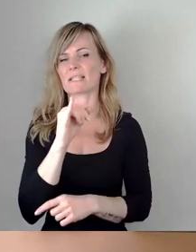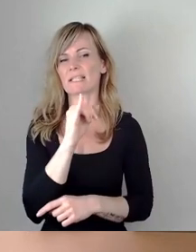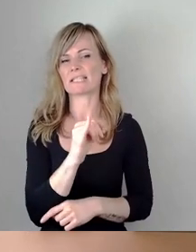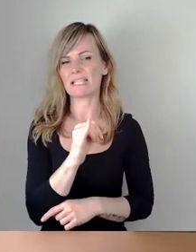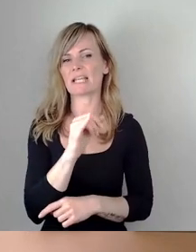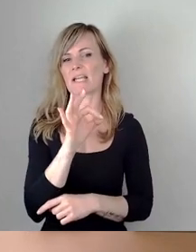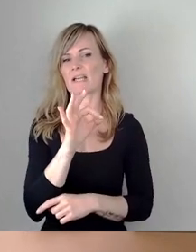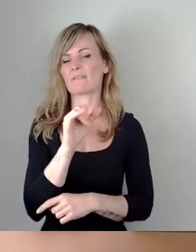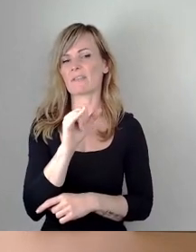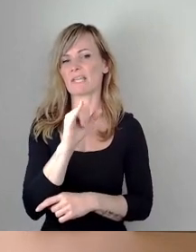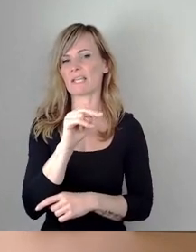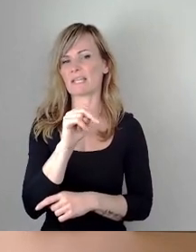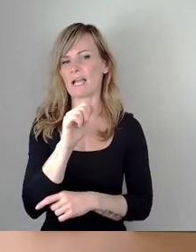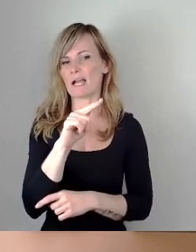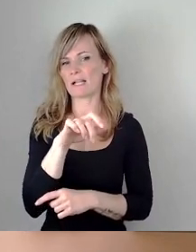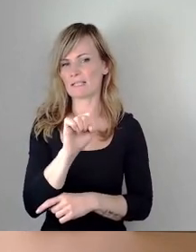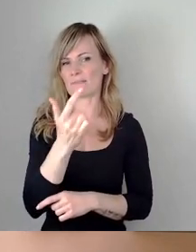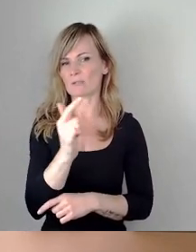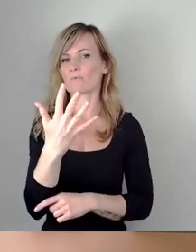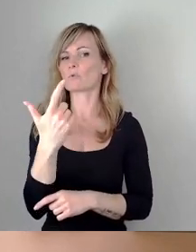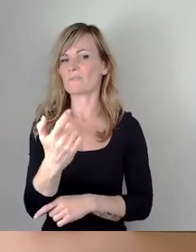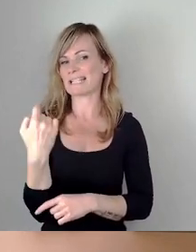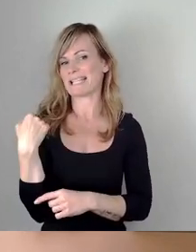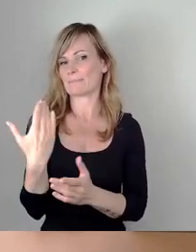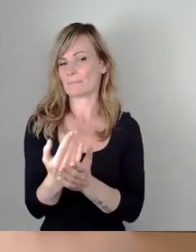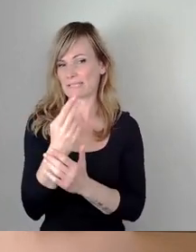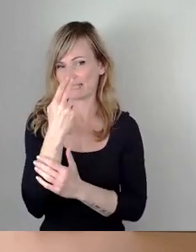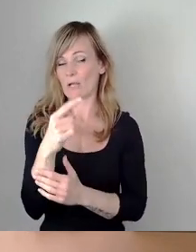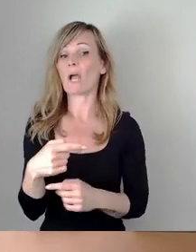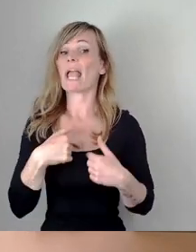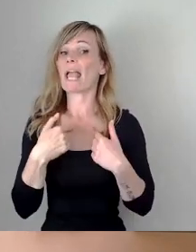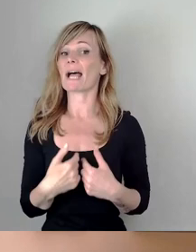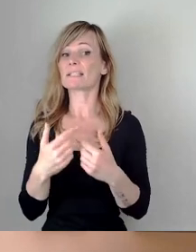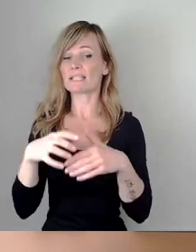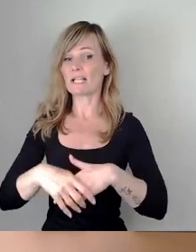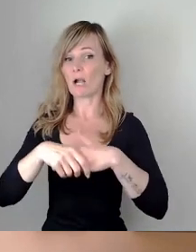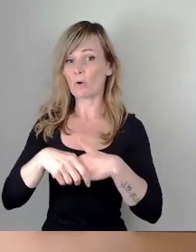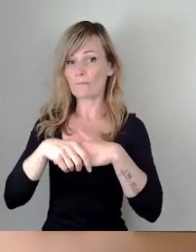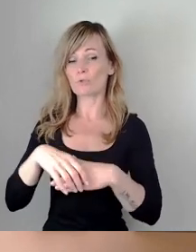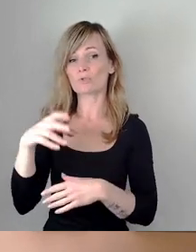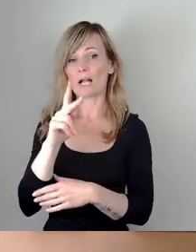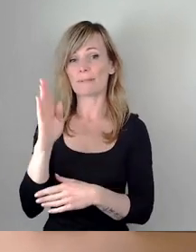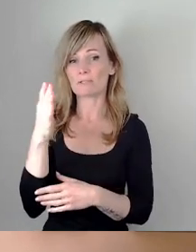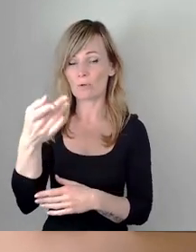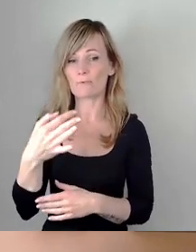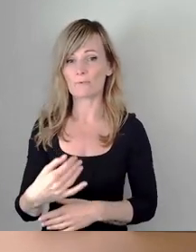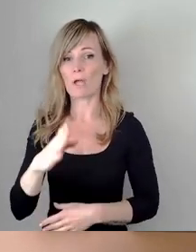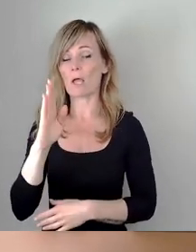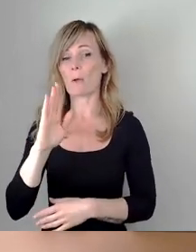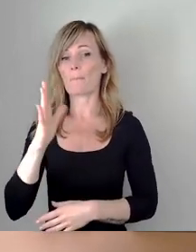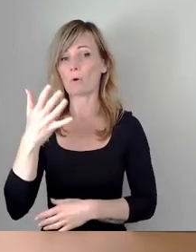mal gesehen und auch herzlichen Glückwunsch an dieser Stelle an Karl Wilbendorf für die Bronzemedaille bei der